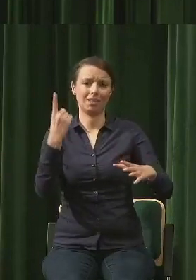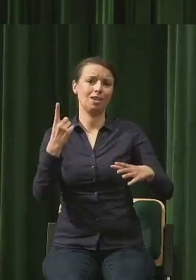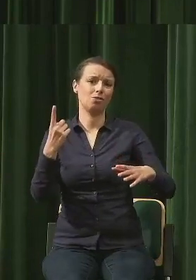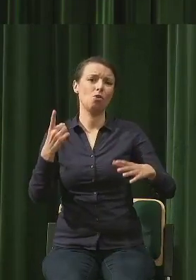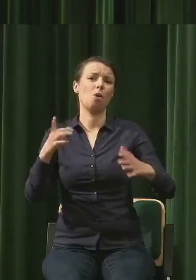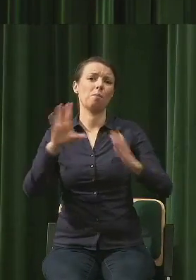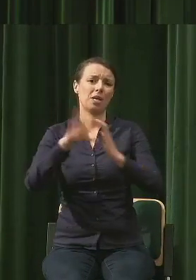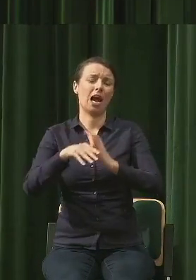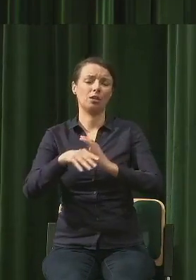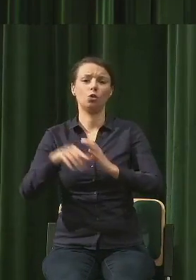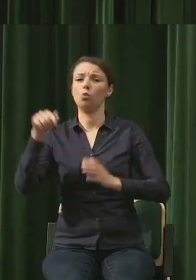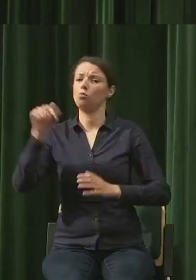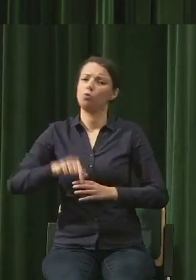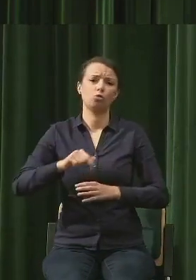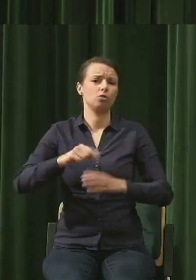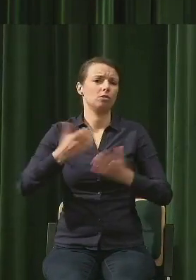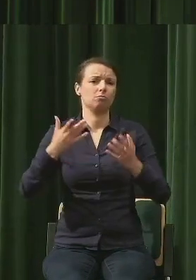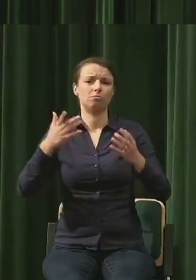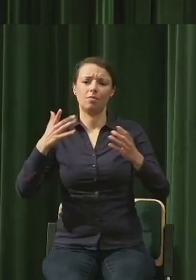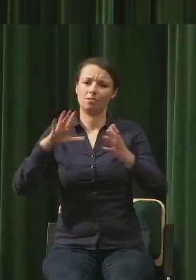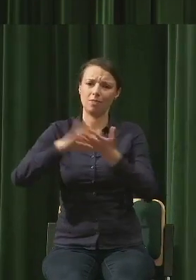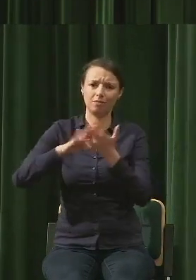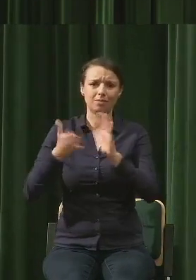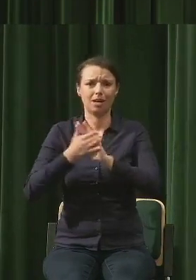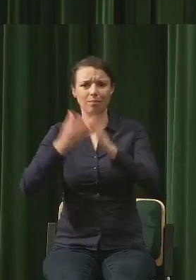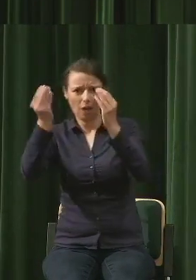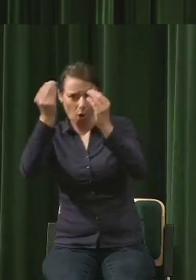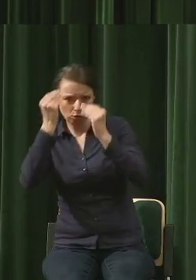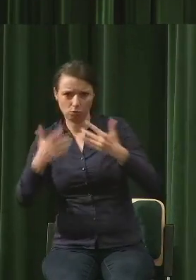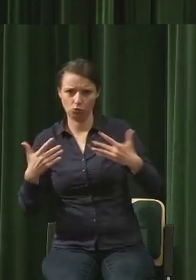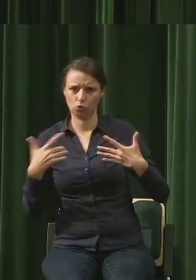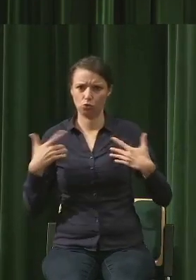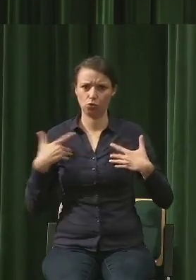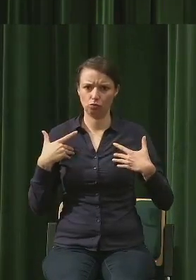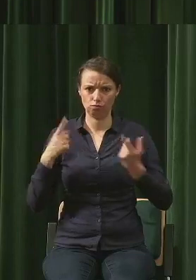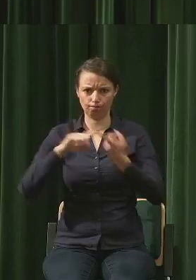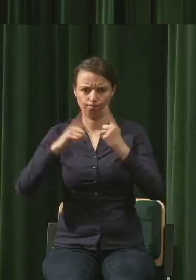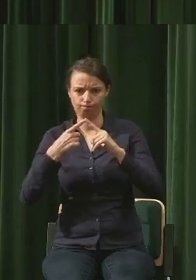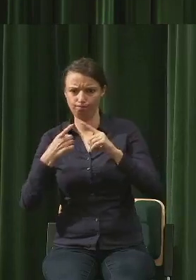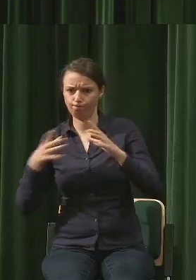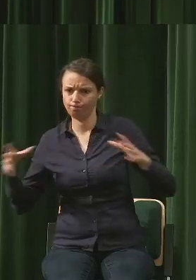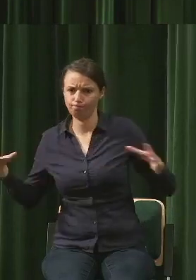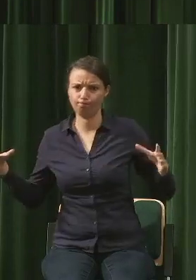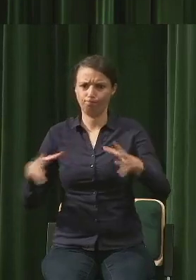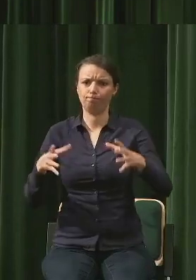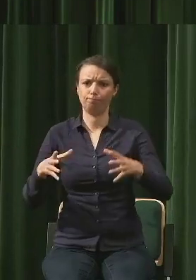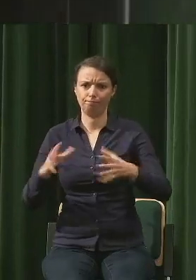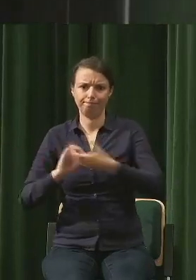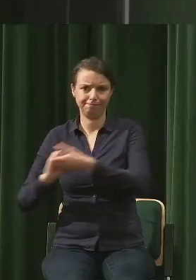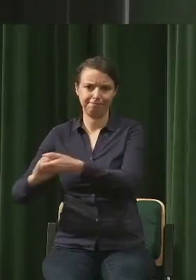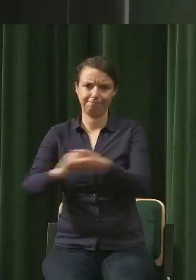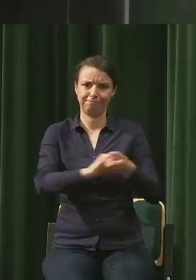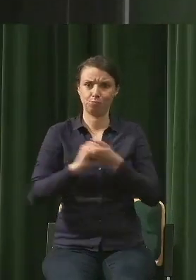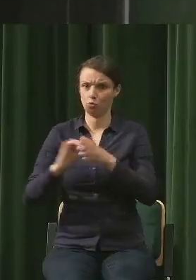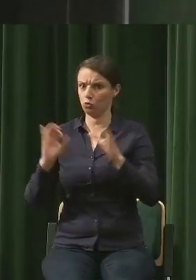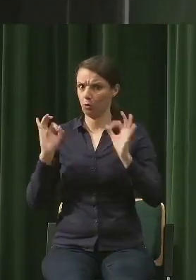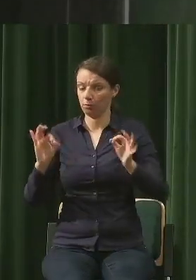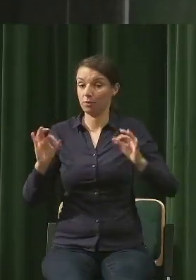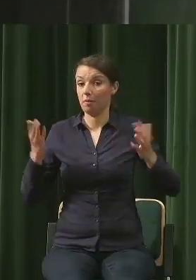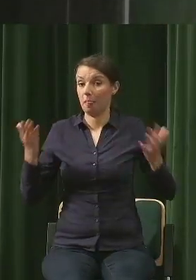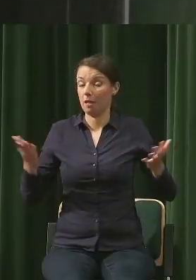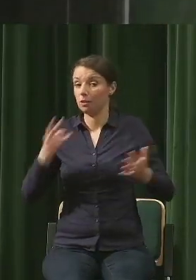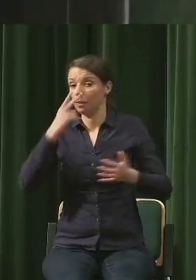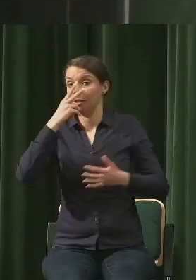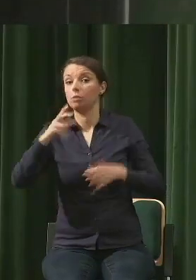żyć razem w sposób sensowny, więc to oczywiście ma sensowny, czy ten kryzys akurat zmieni